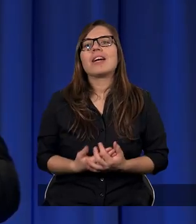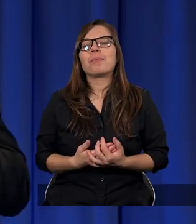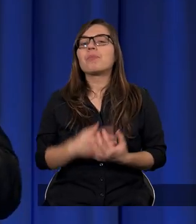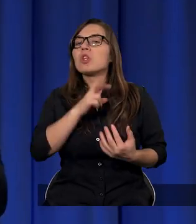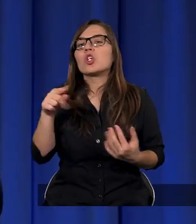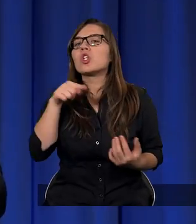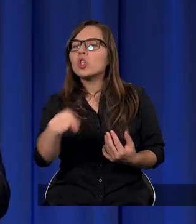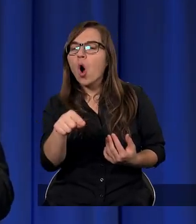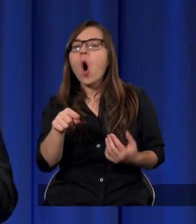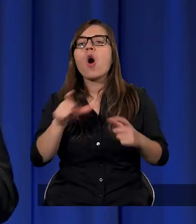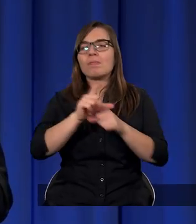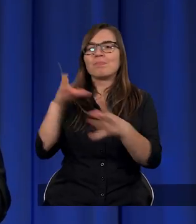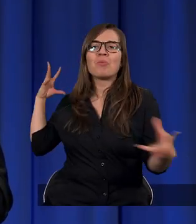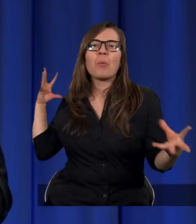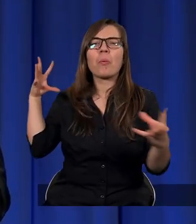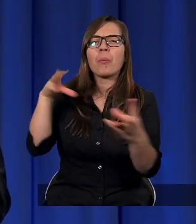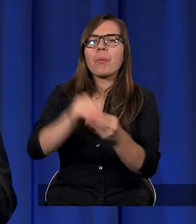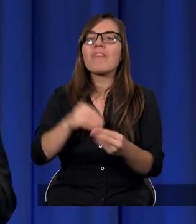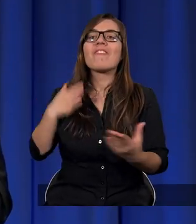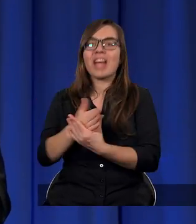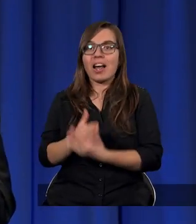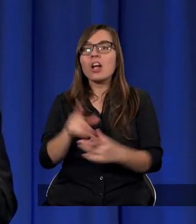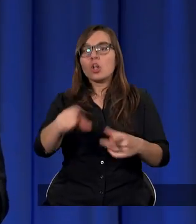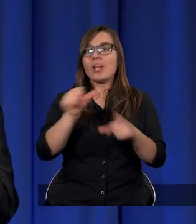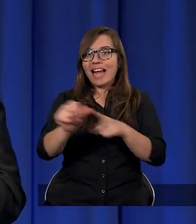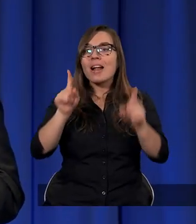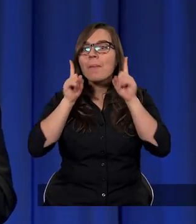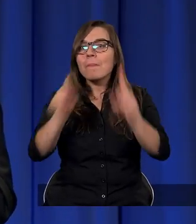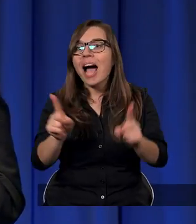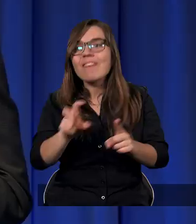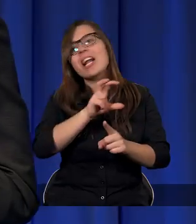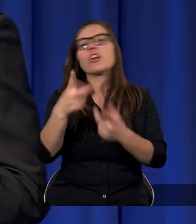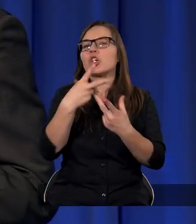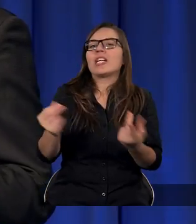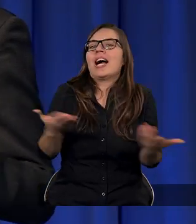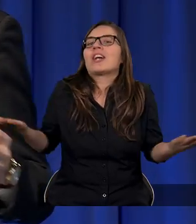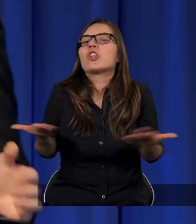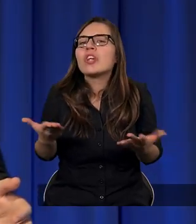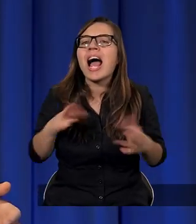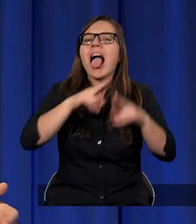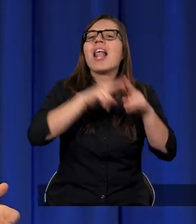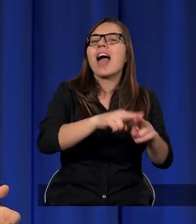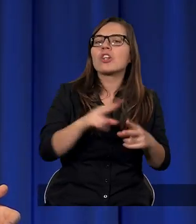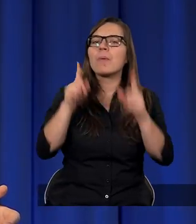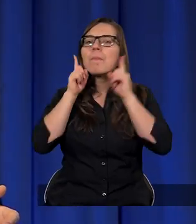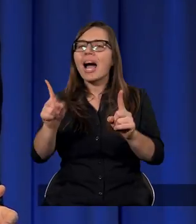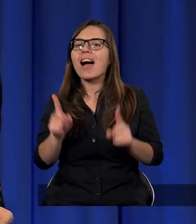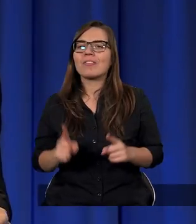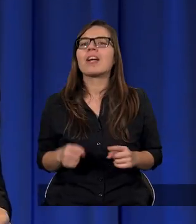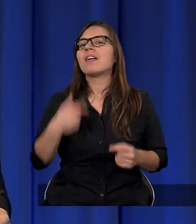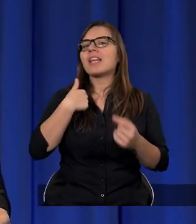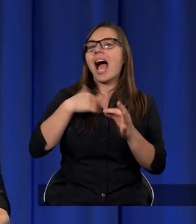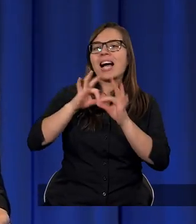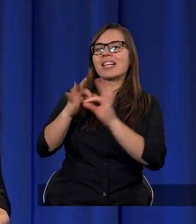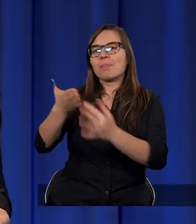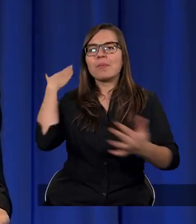Czy to, w co do tej pory wierzyłem, jest prawdą, czy nie? Gdzie jest prawda? Myślę, że gdybym nie zaczął